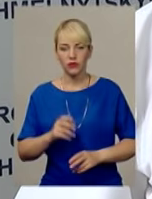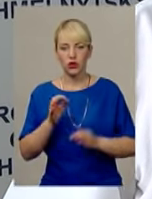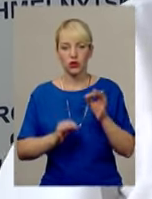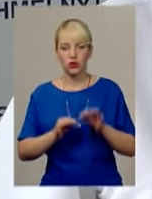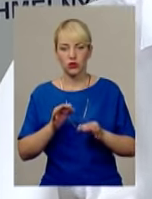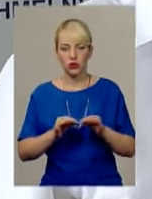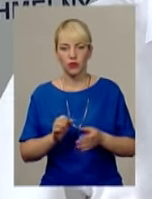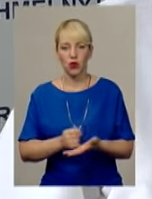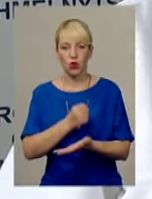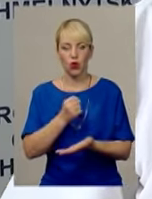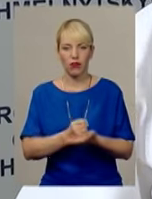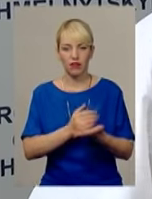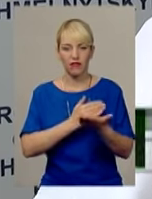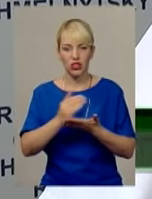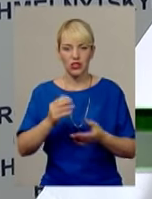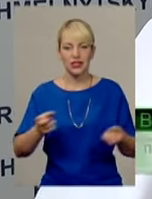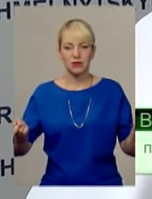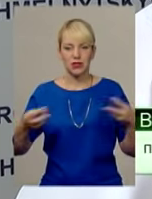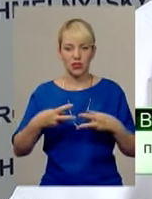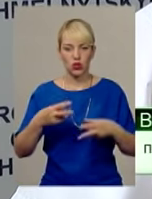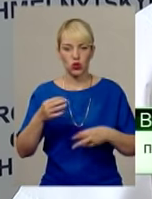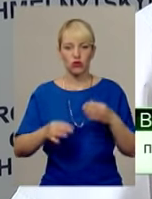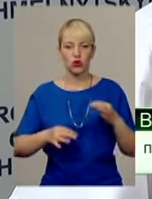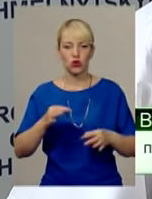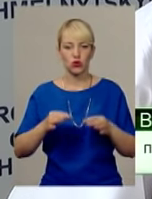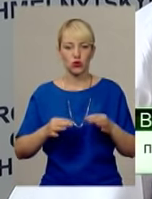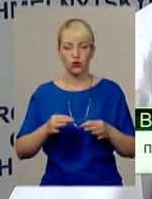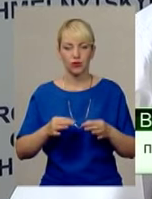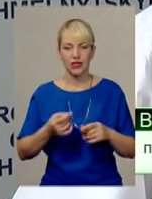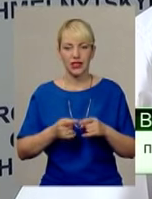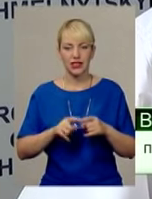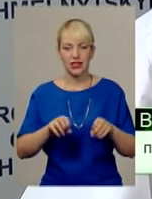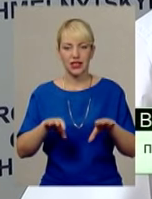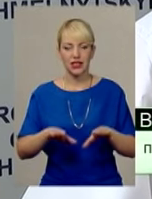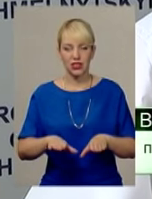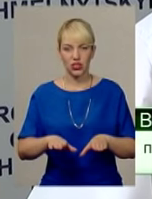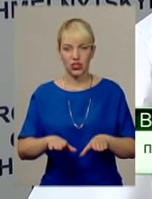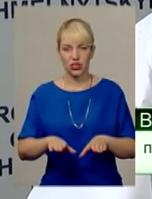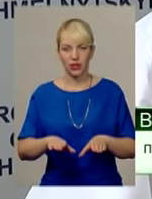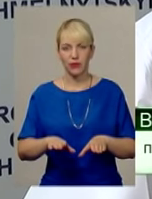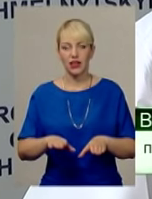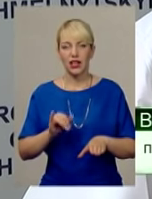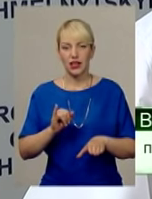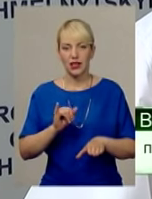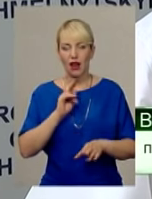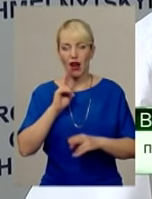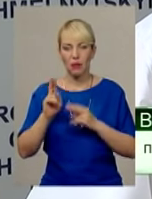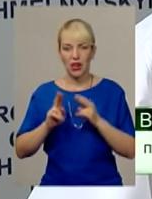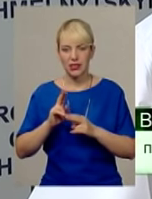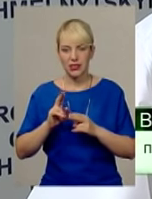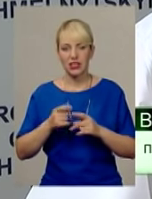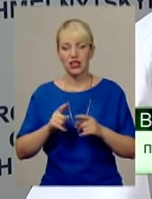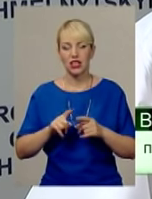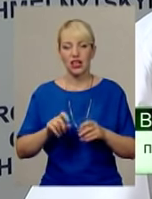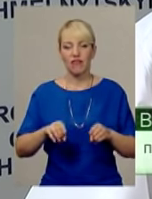Ухвалою Вищого спеціалізованого суду, в дане рішення і ухвалою апеляційного суду, так само вирок